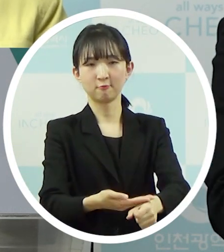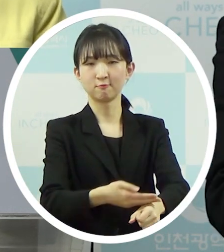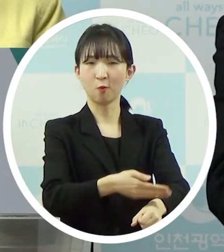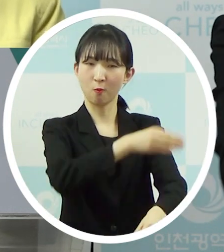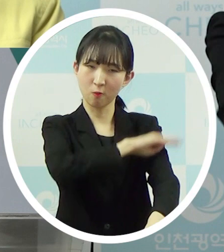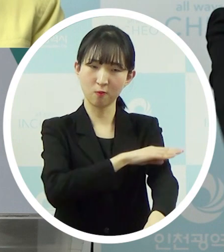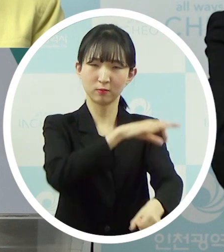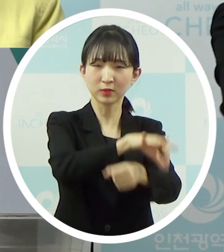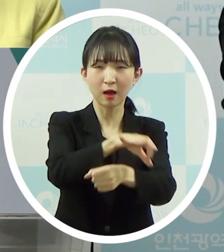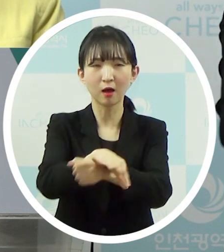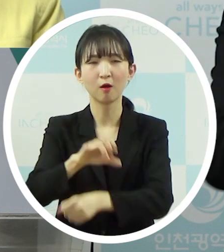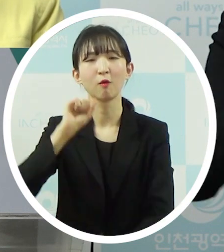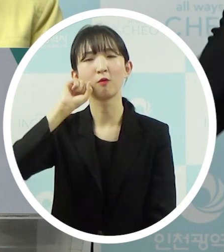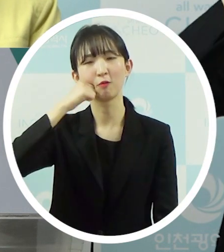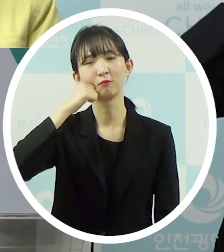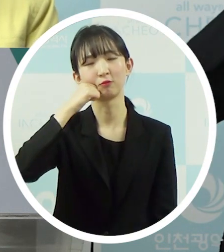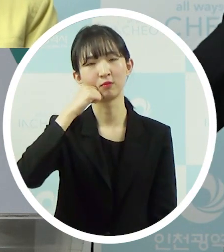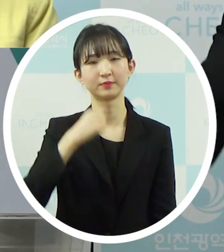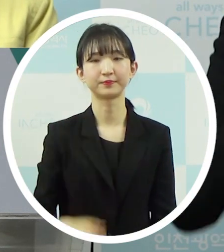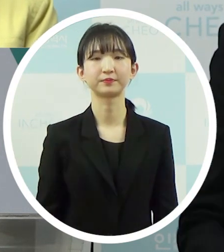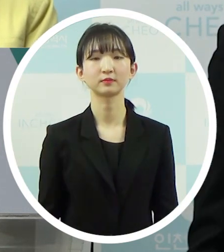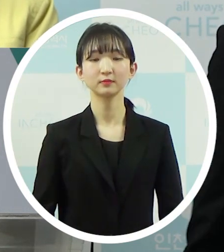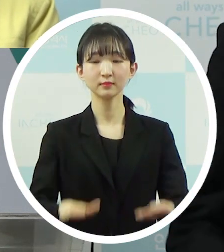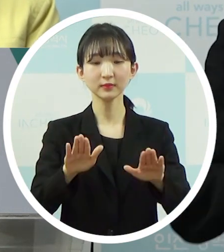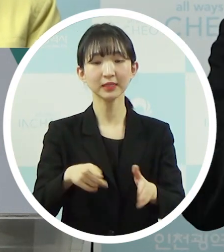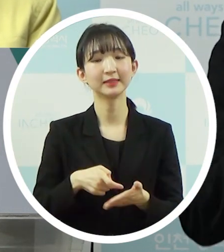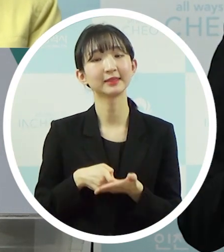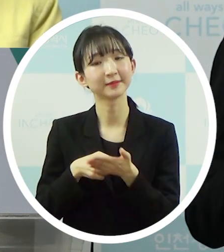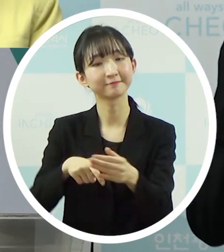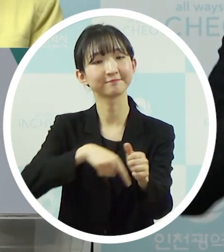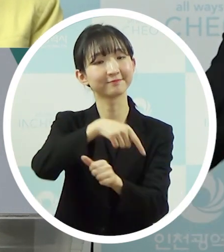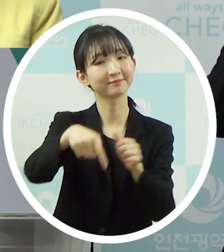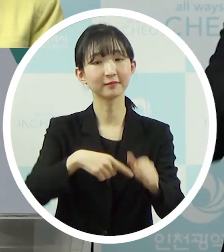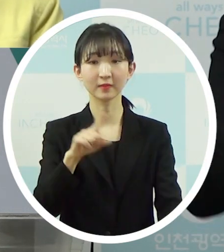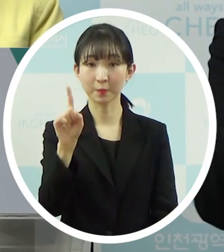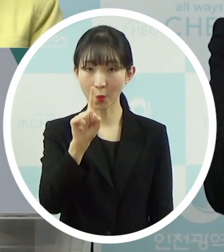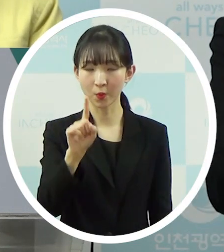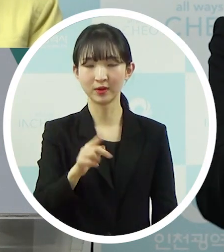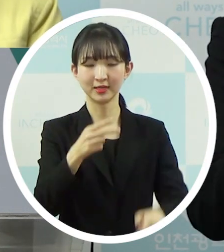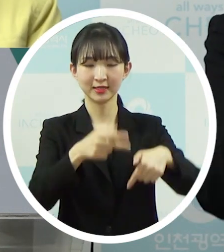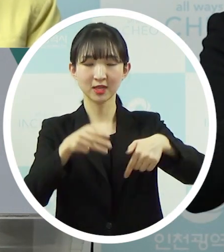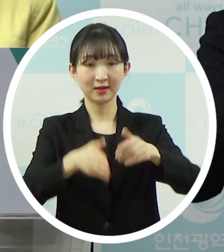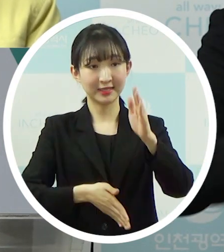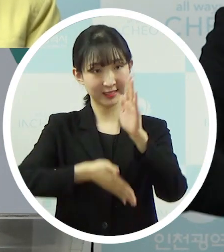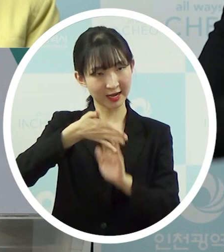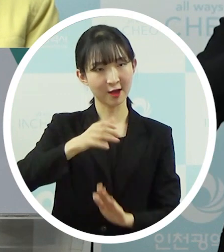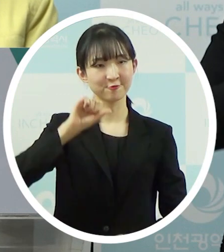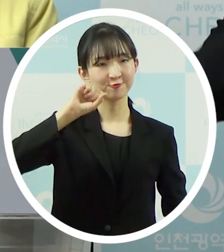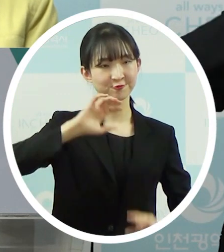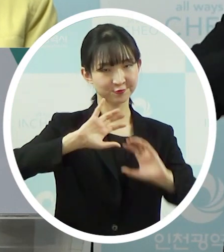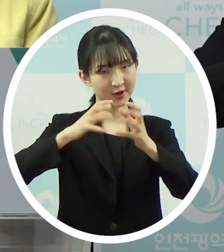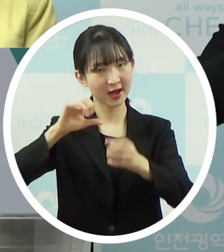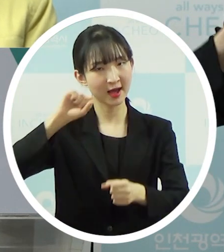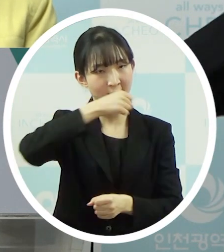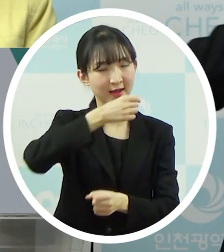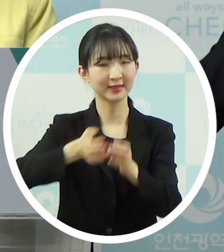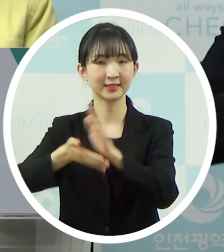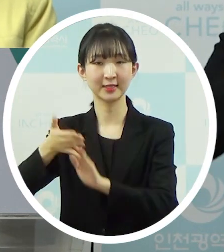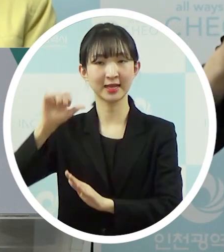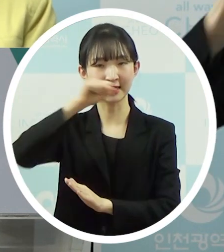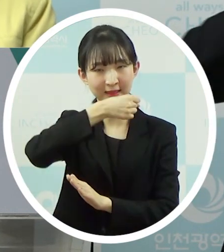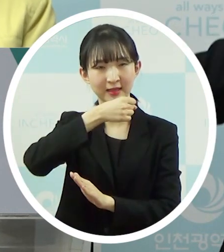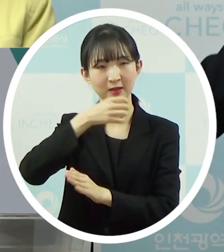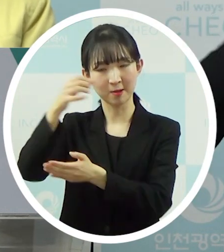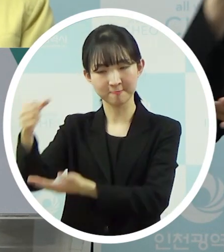안되서 잘 안되고 있고요. 다만 지금 진행되고 있는 상황은 저희 시가 국비라든지 시비를 포함을 해서 군구에